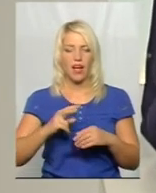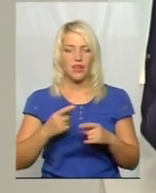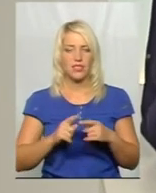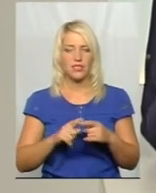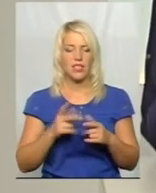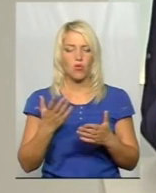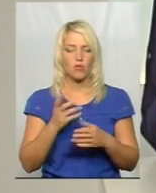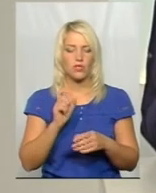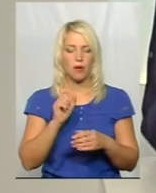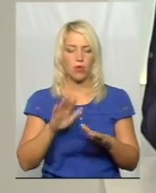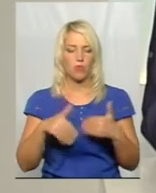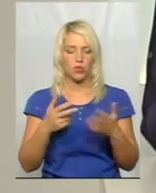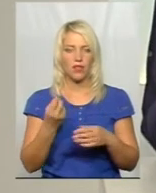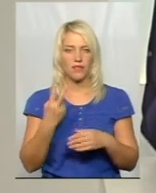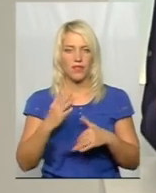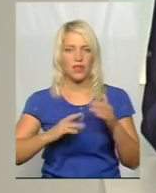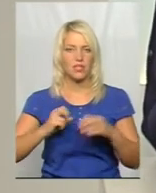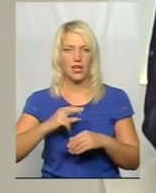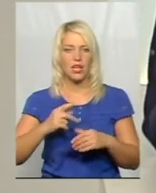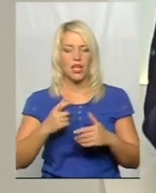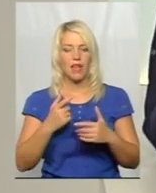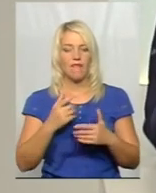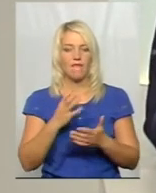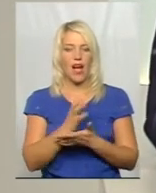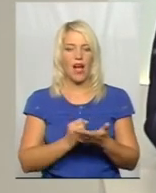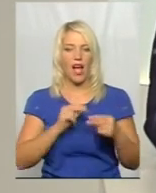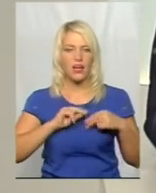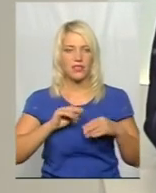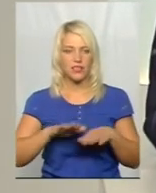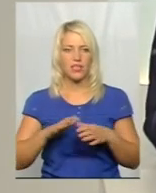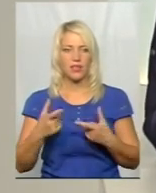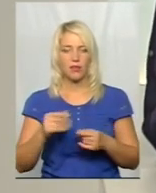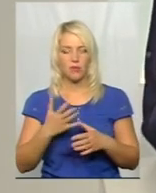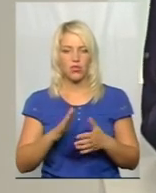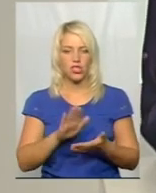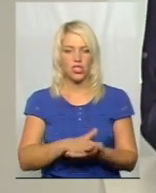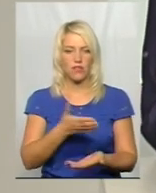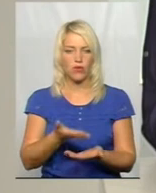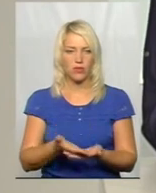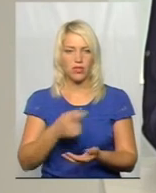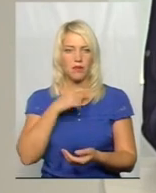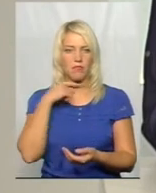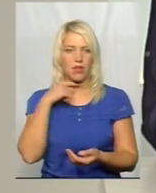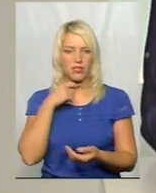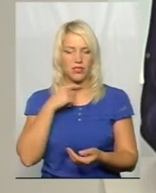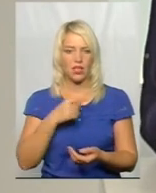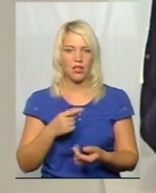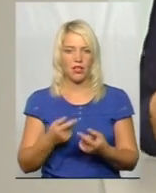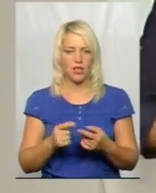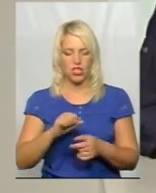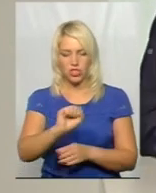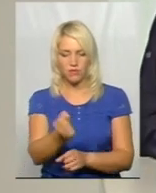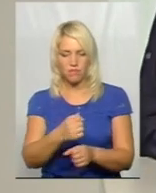запропонував 12 вакансій, і серед них найбільше – жалувальник м'яса і обвальник м'яса. А такому десь навчають?